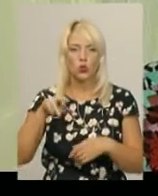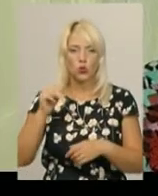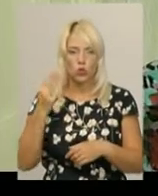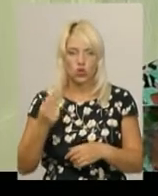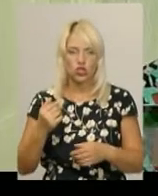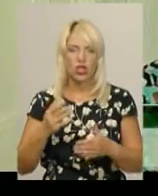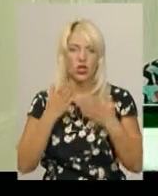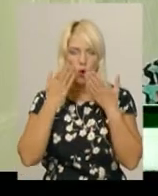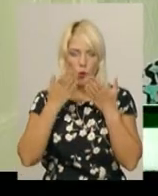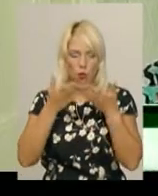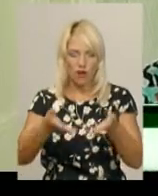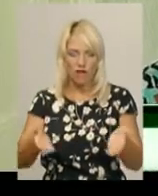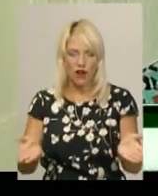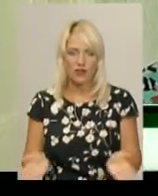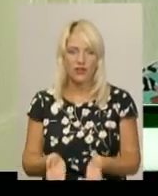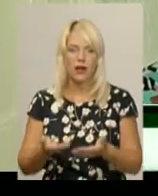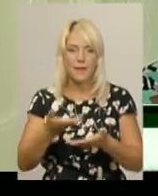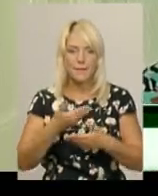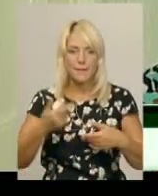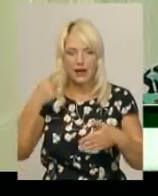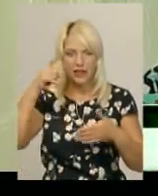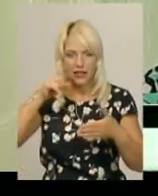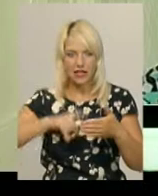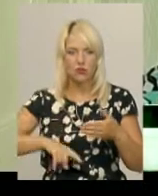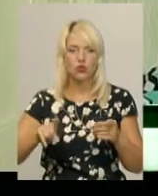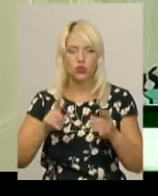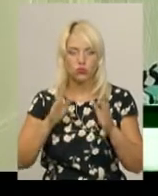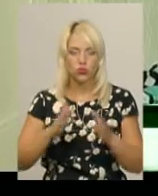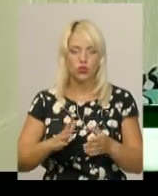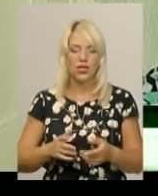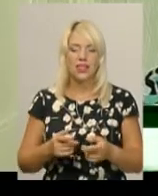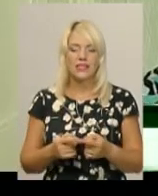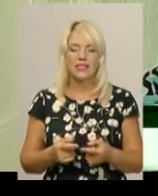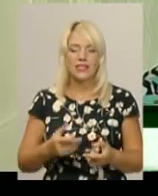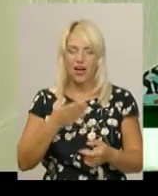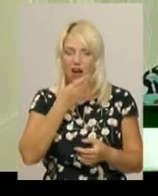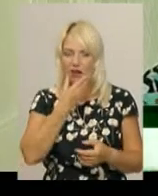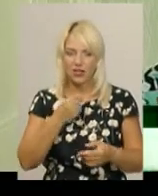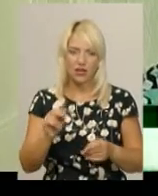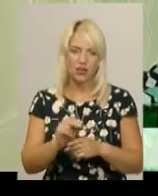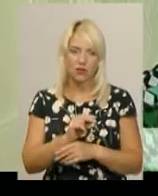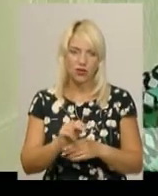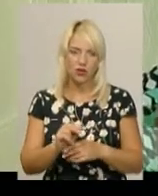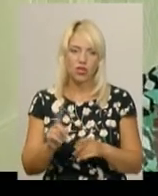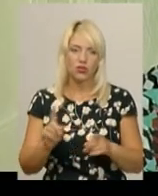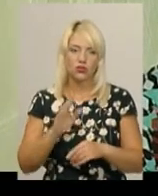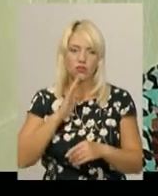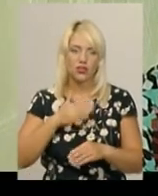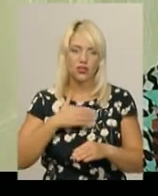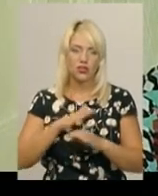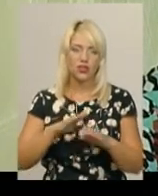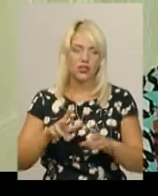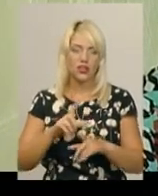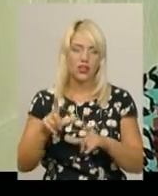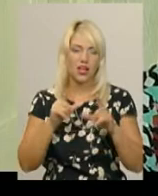що вони дійсно будуть, що зроблять гарний ремонт, щоб дітки наші не їхали кудись за